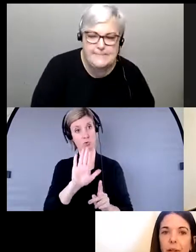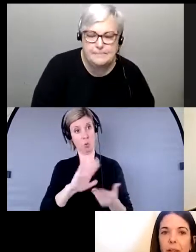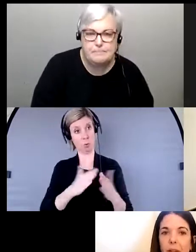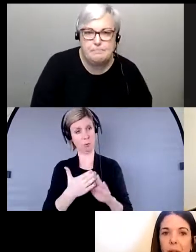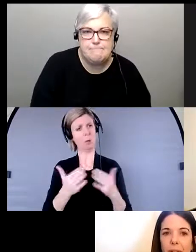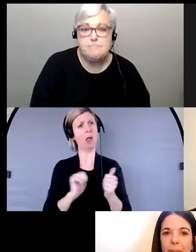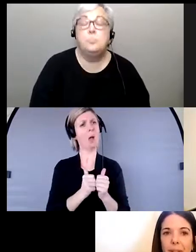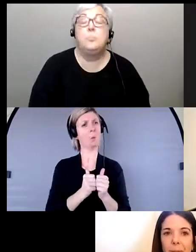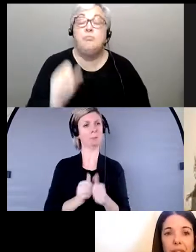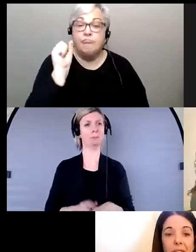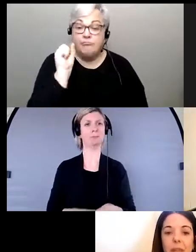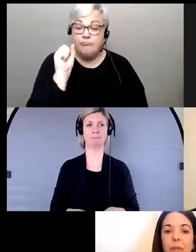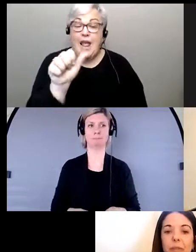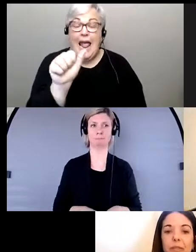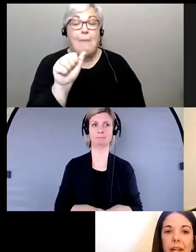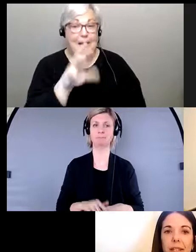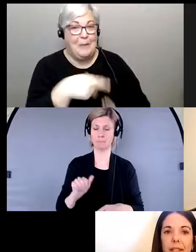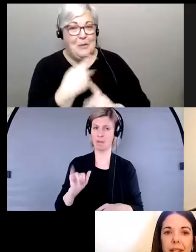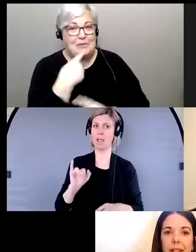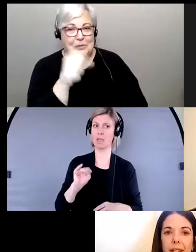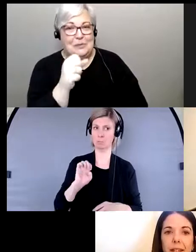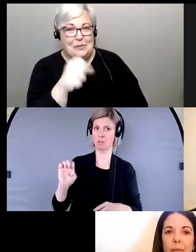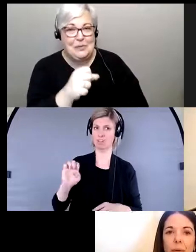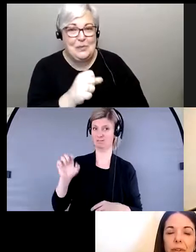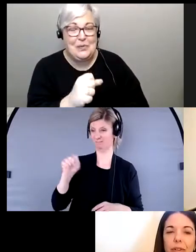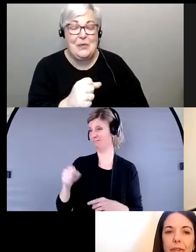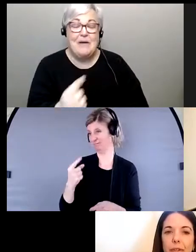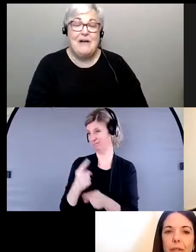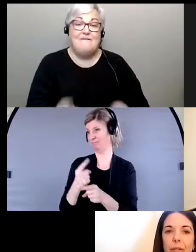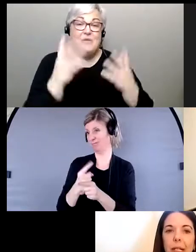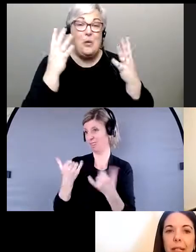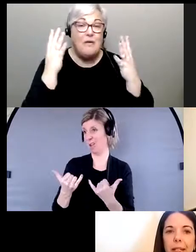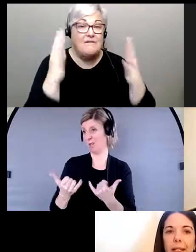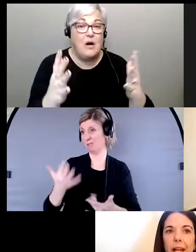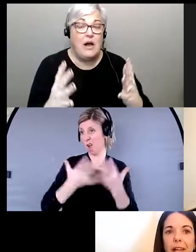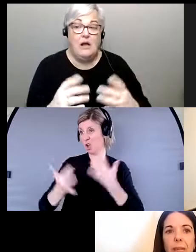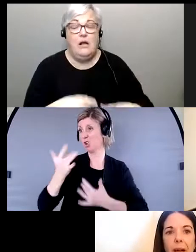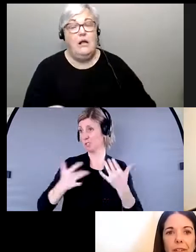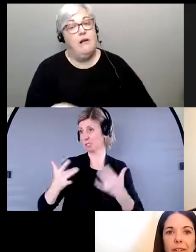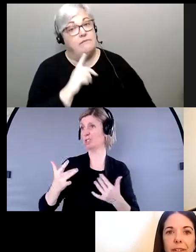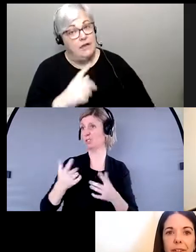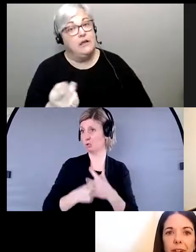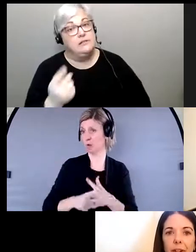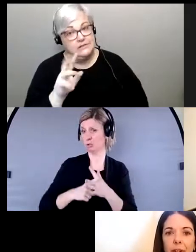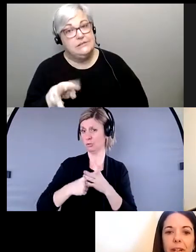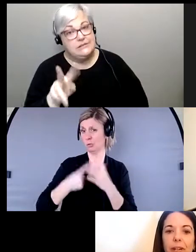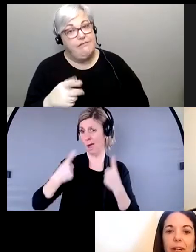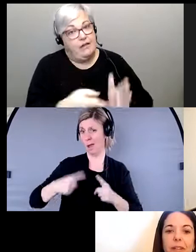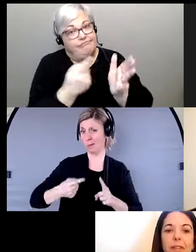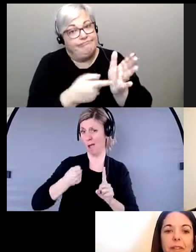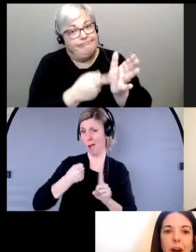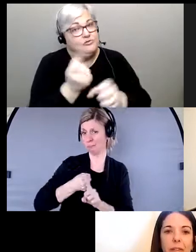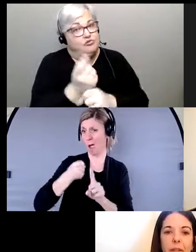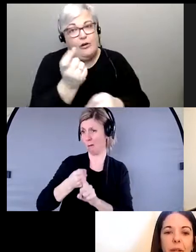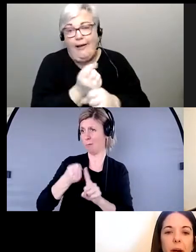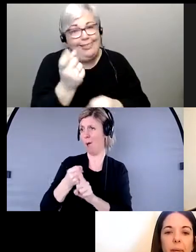Oui, je dirais que les incendies de forêt effectivement commencent à être un événement annuel. Ils sont récurrents. et c'est